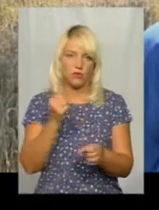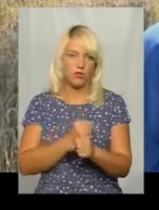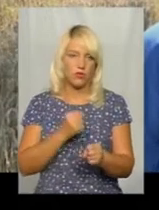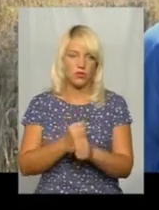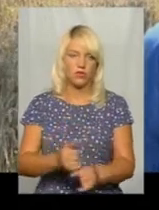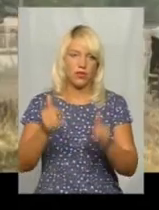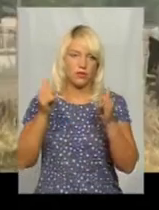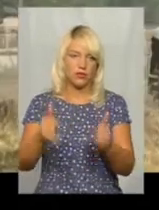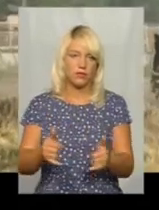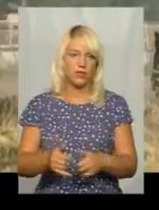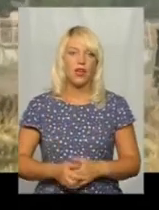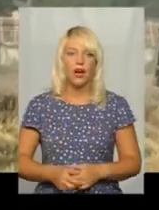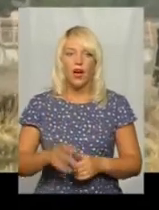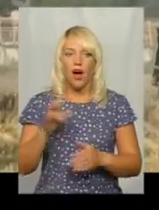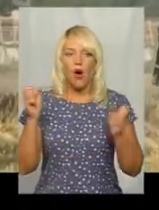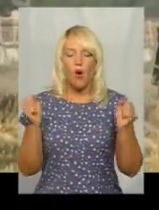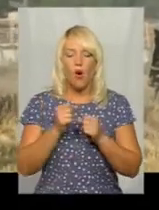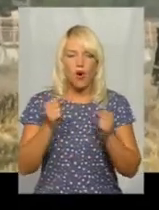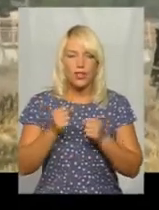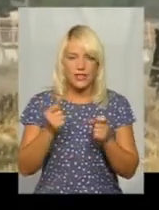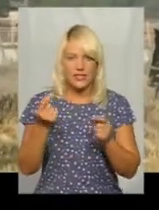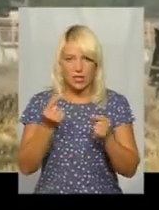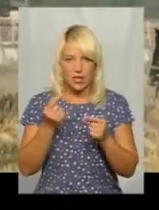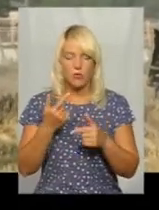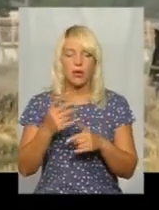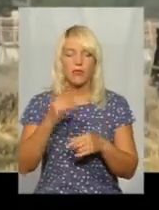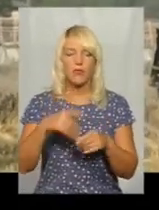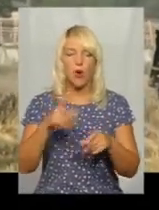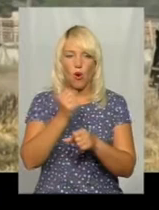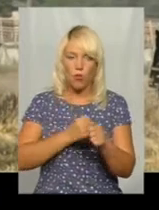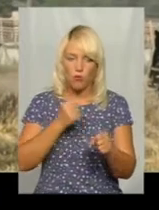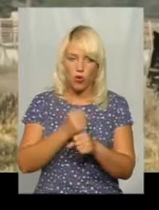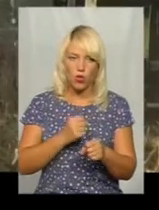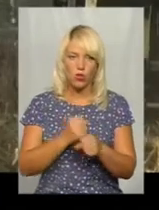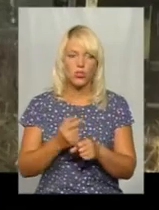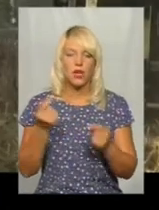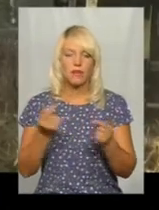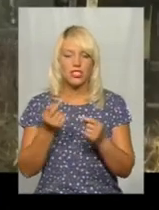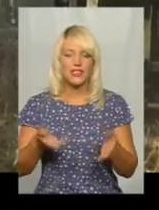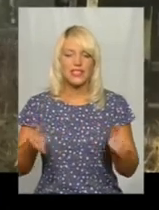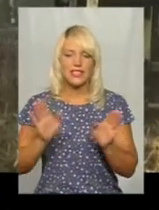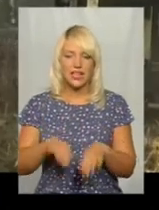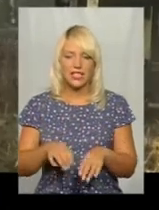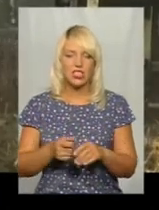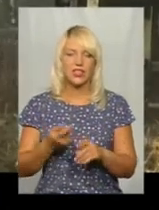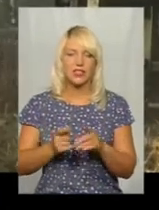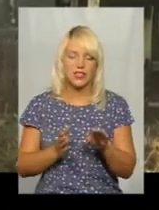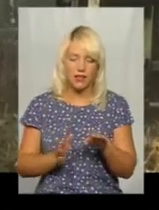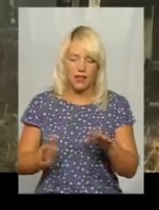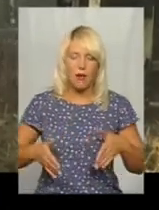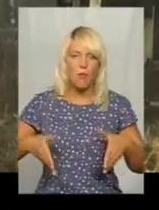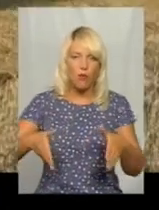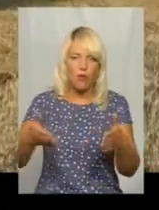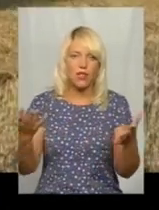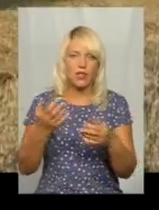дощ пішов, всього не можна. Озимі наперекір погоді тут домолочують. Під пшеницею залишився клин у кілька гектарів, який до вечора комбайнери закінчать